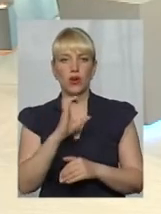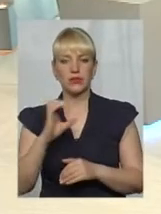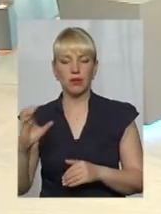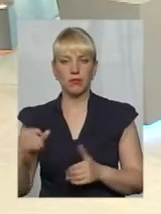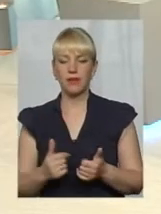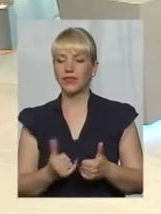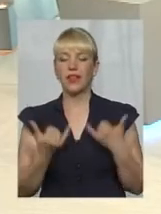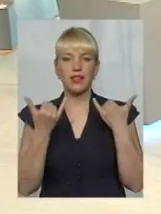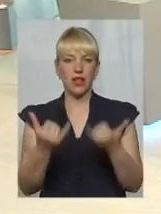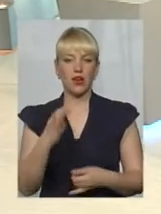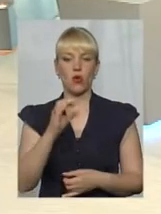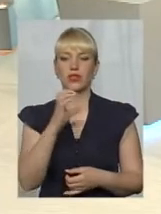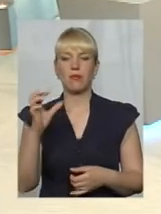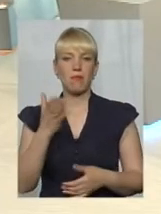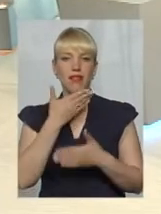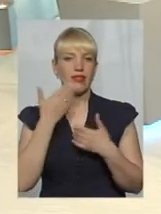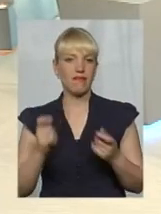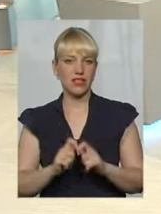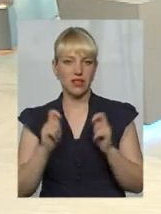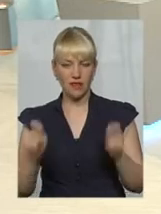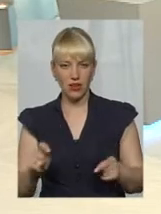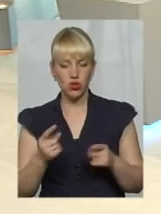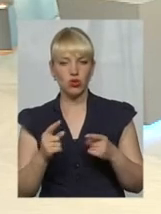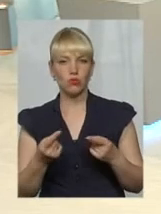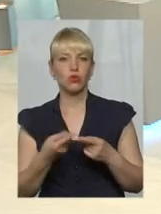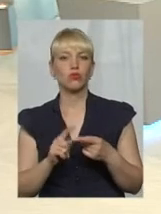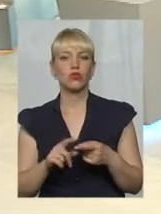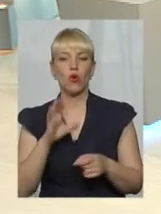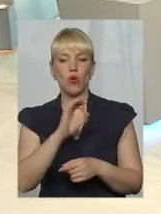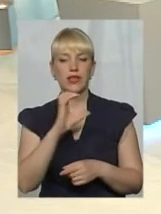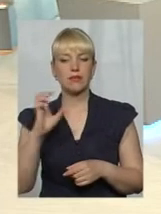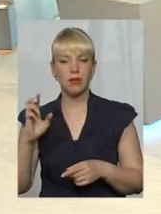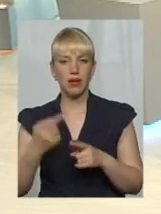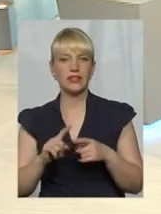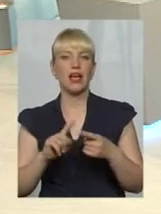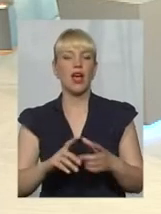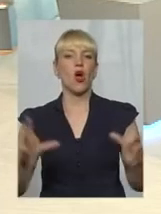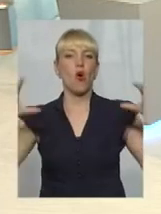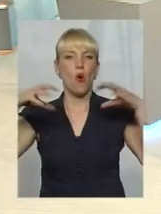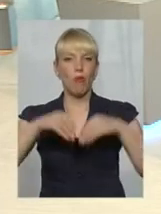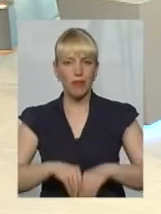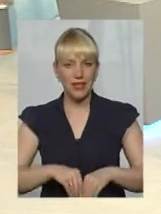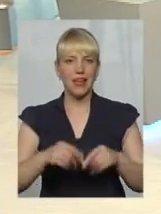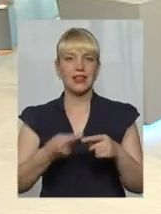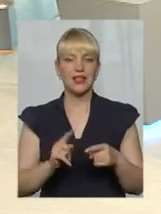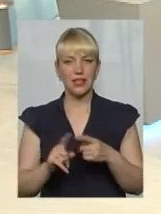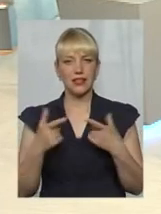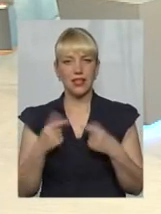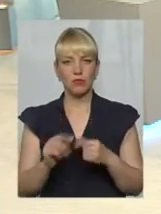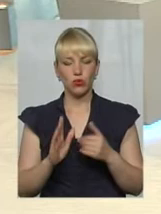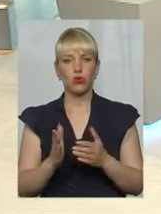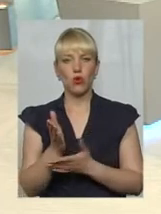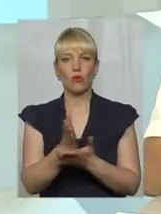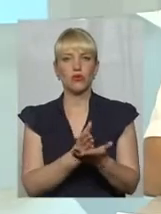Чому? Поясню. Тому, що ОСББ – це об'єднання, яке спеціально створюється для того, для ослуговування